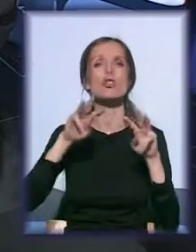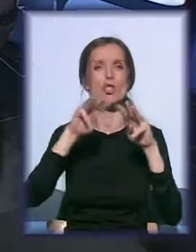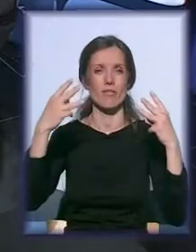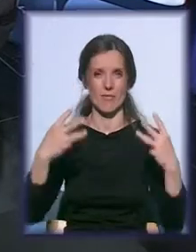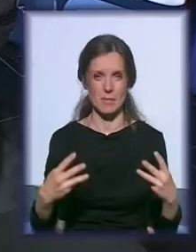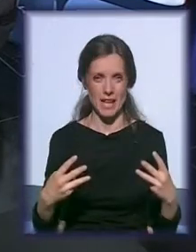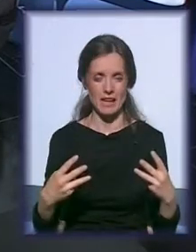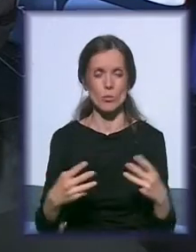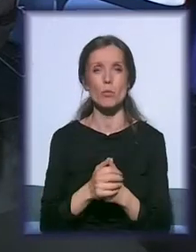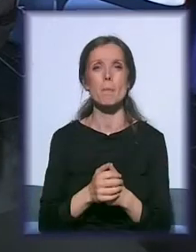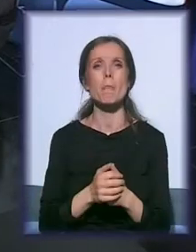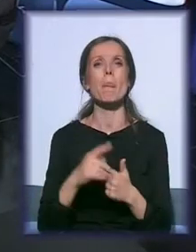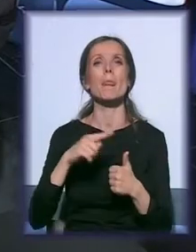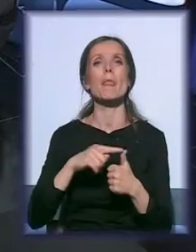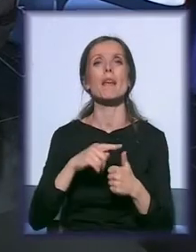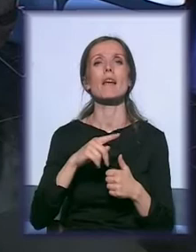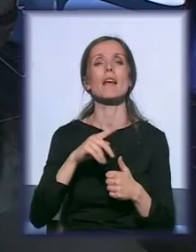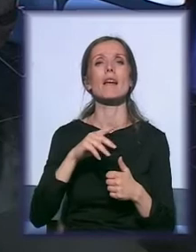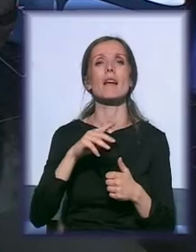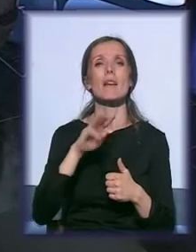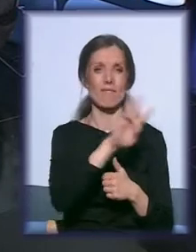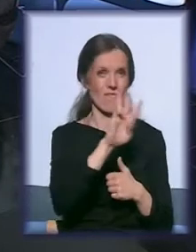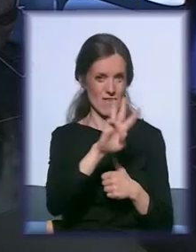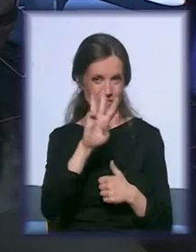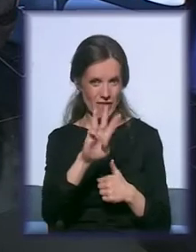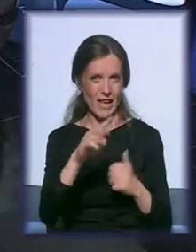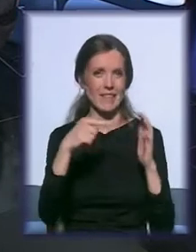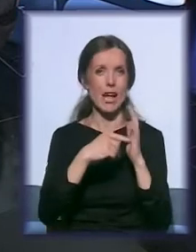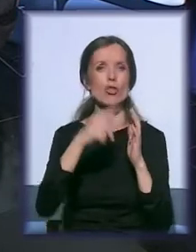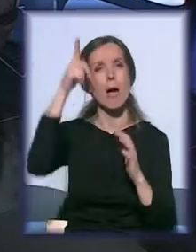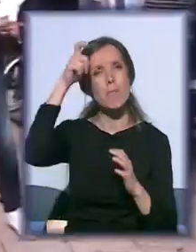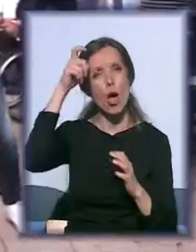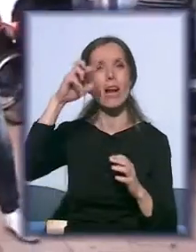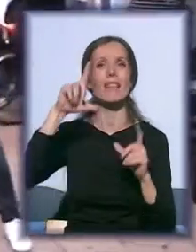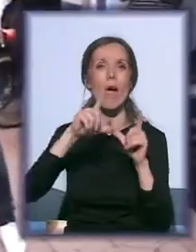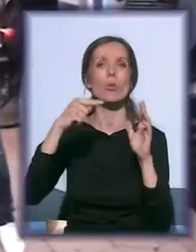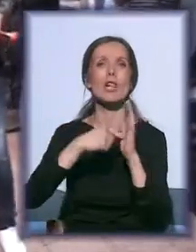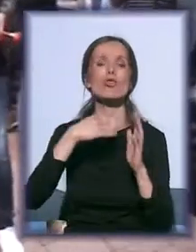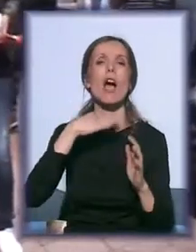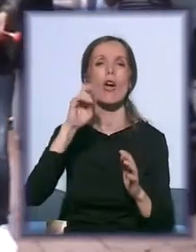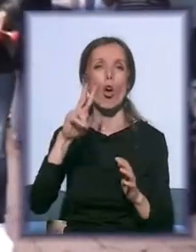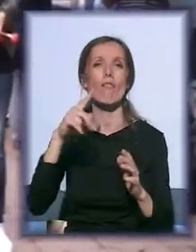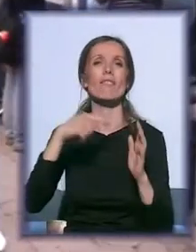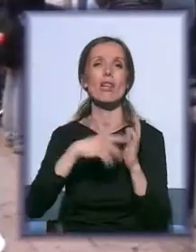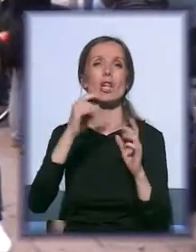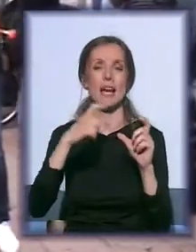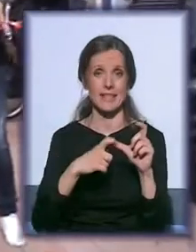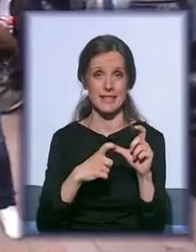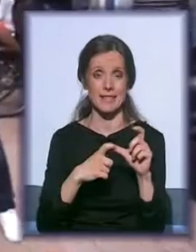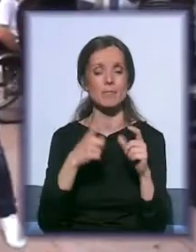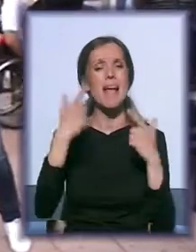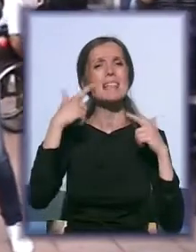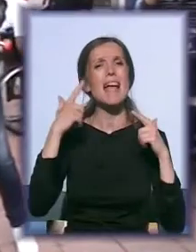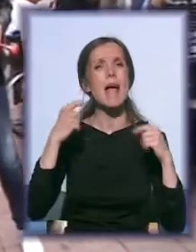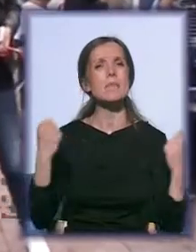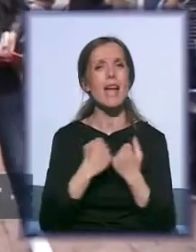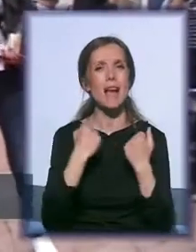prezentaciji agencije. To je www.beogradeu.gov.rs. Sajamske aktivnosti su